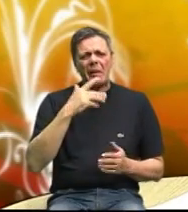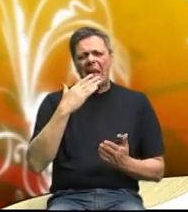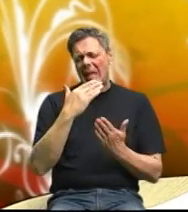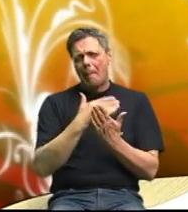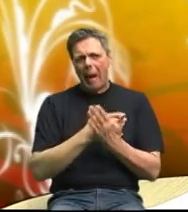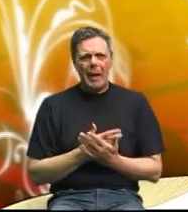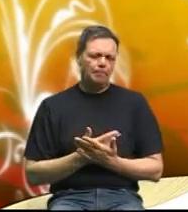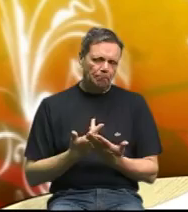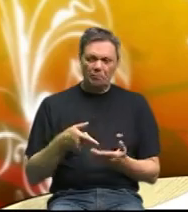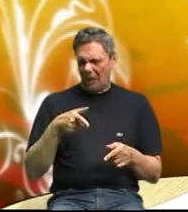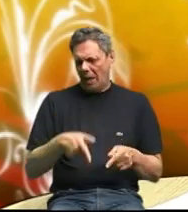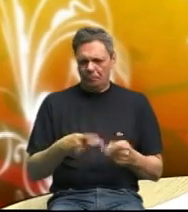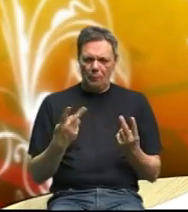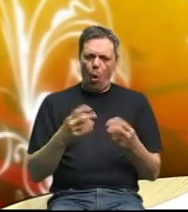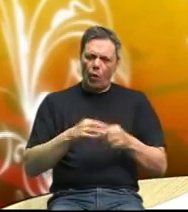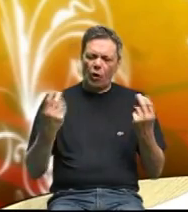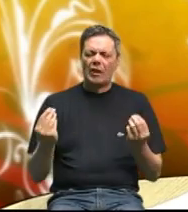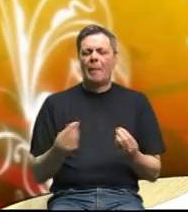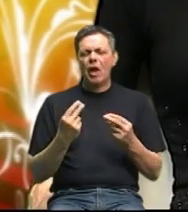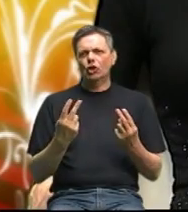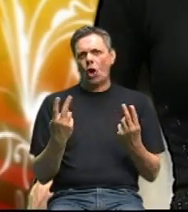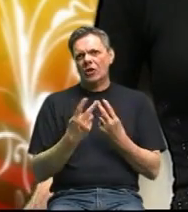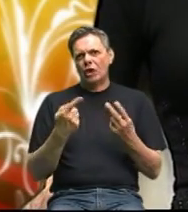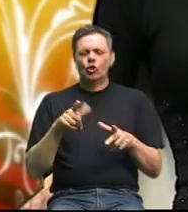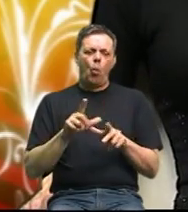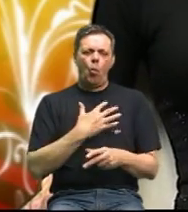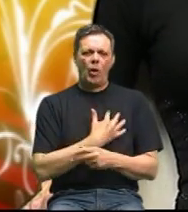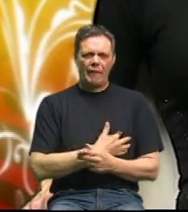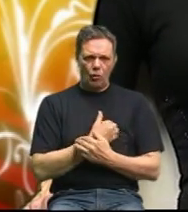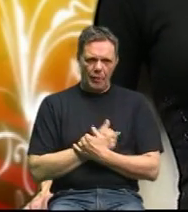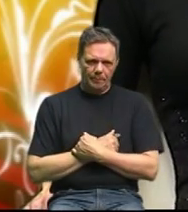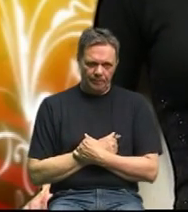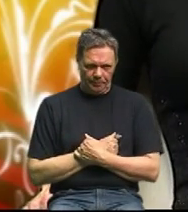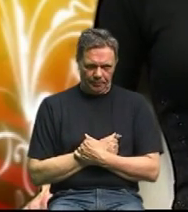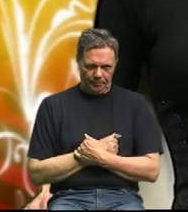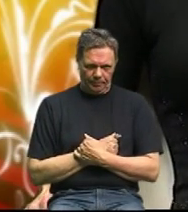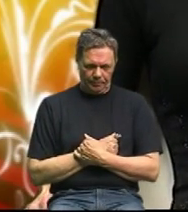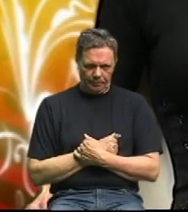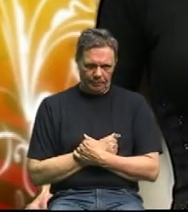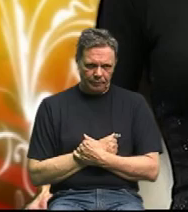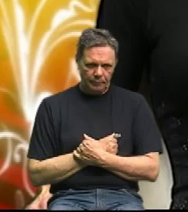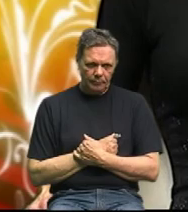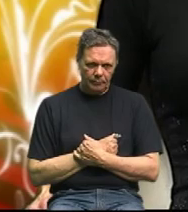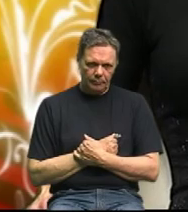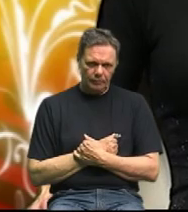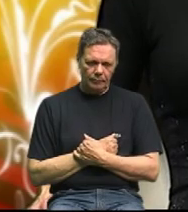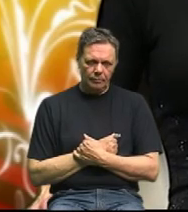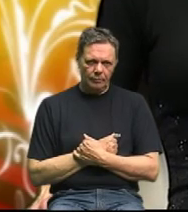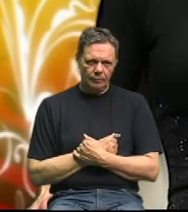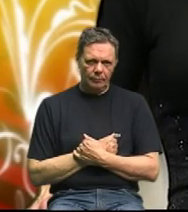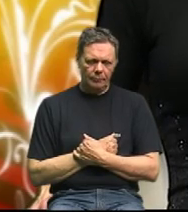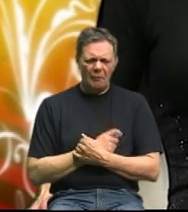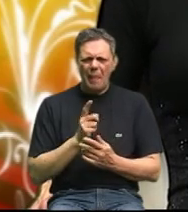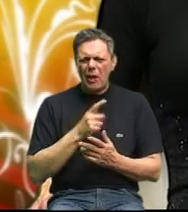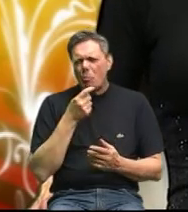pristup otvorite kod nas u Hrvatskoj u Zagrebu ili negdje imate li plan neki da sad ćemo nećemo pojedinost ali imate li